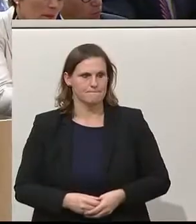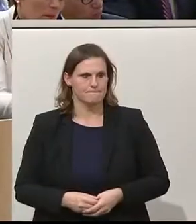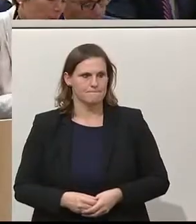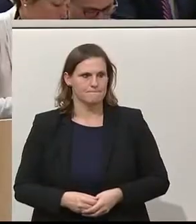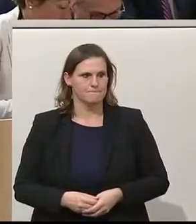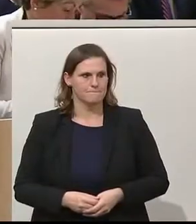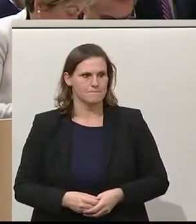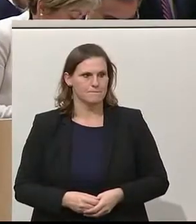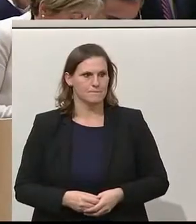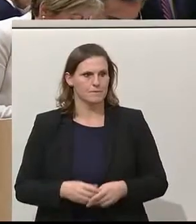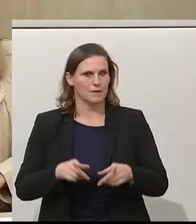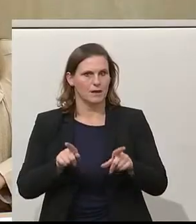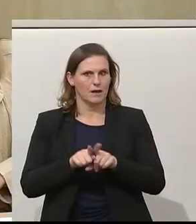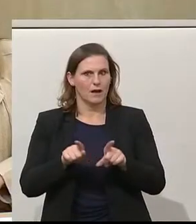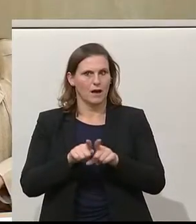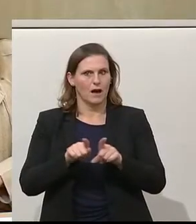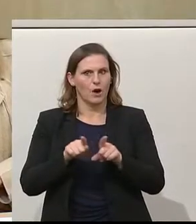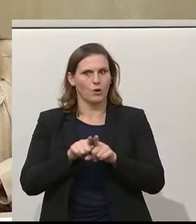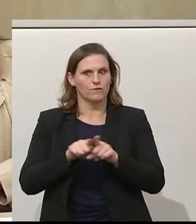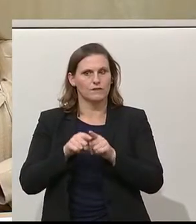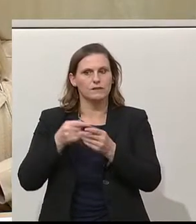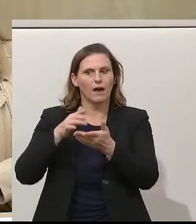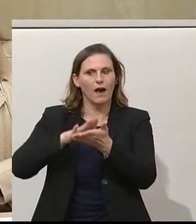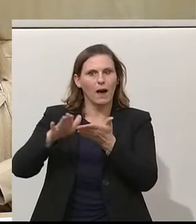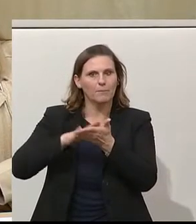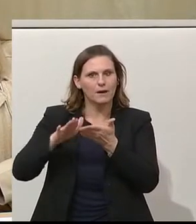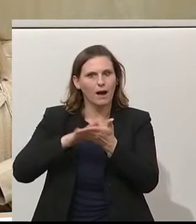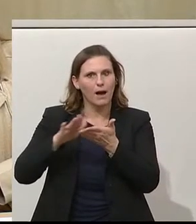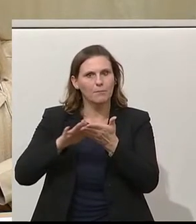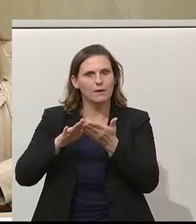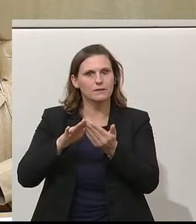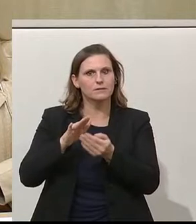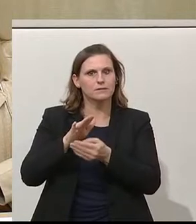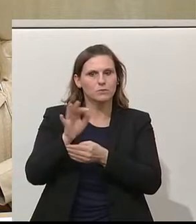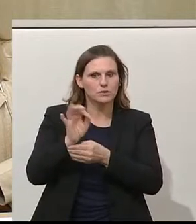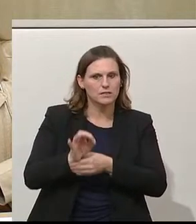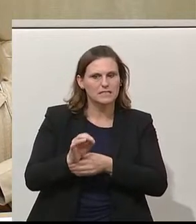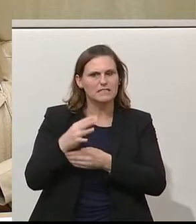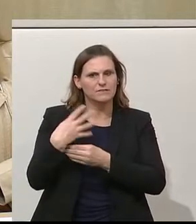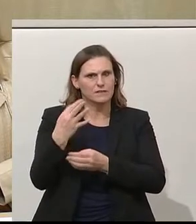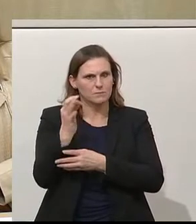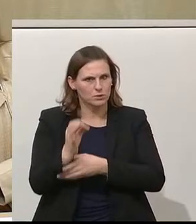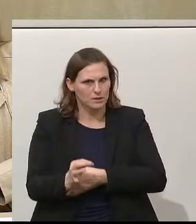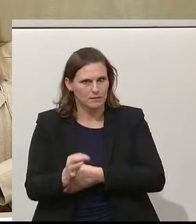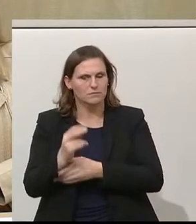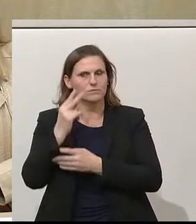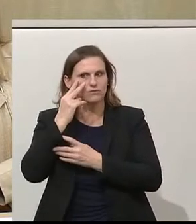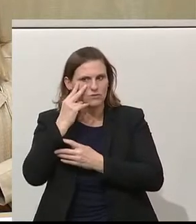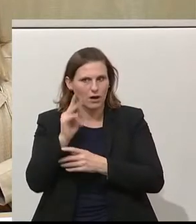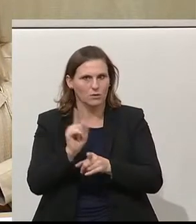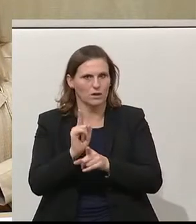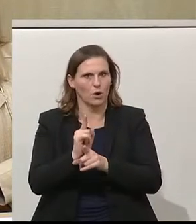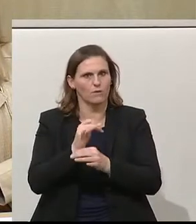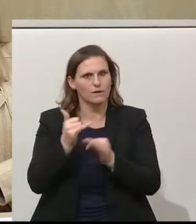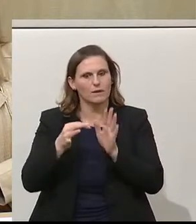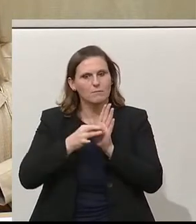Wir werden daher die Abgabenquote Richtung 40% drücken. Wir werden gleichzeitig mit Maßnahmen dafür sorgen,